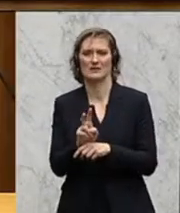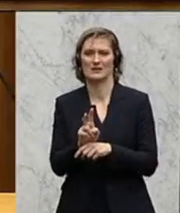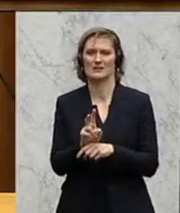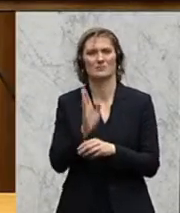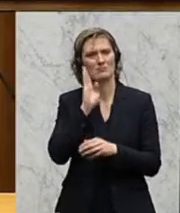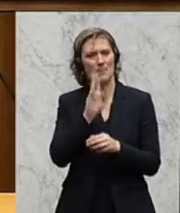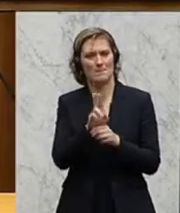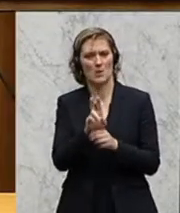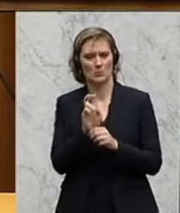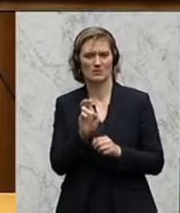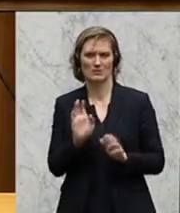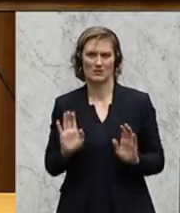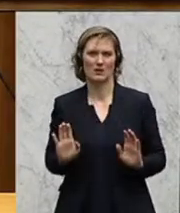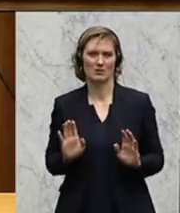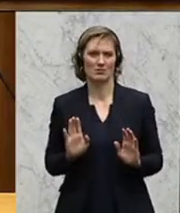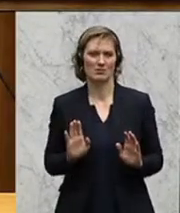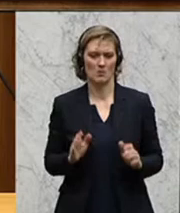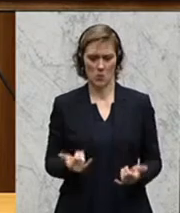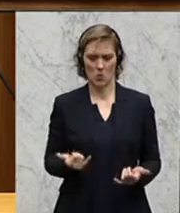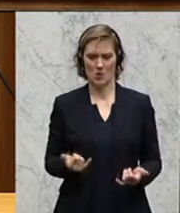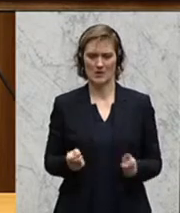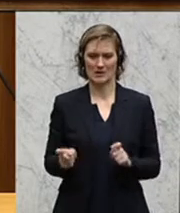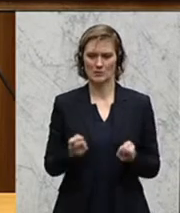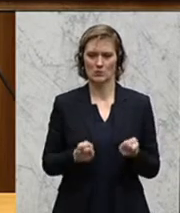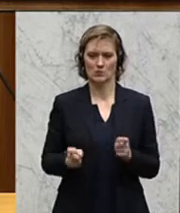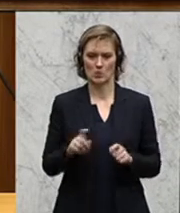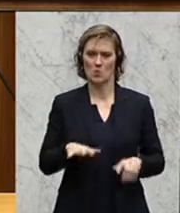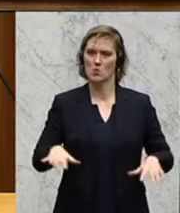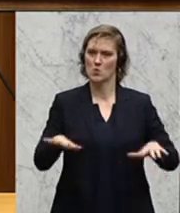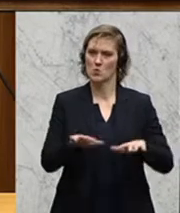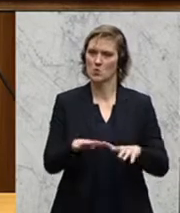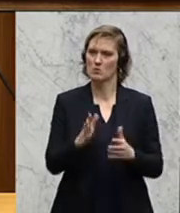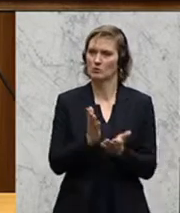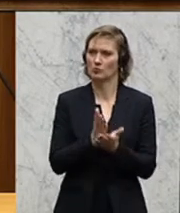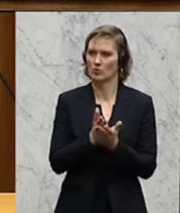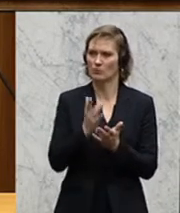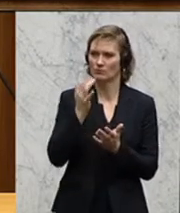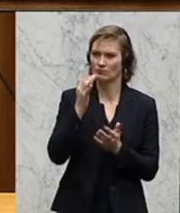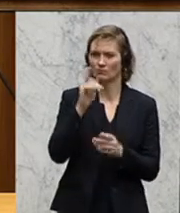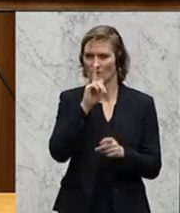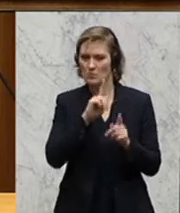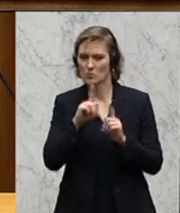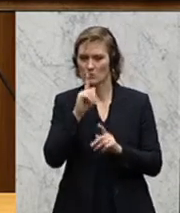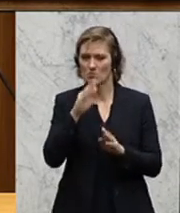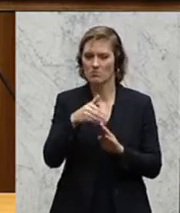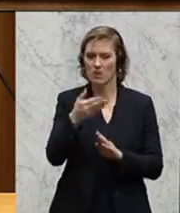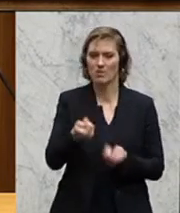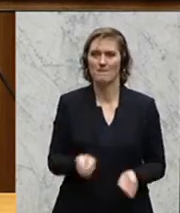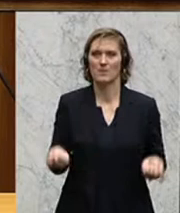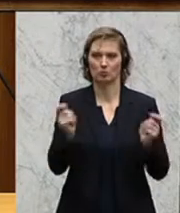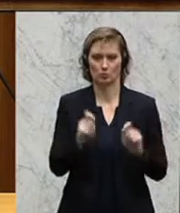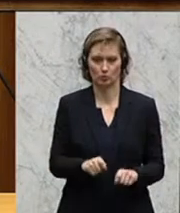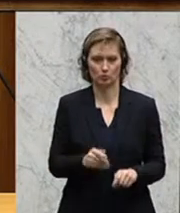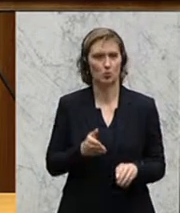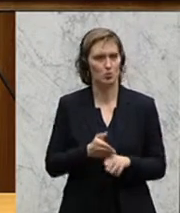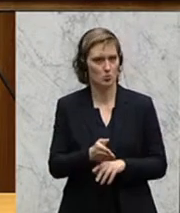zu berücksichtigen. Bei den heutigen Diskussionen, bei dann vermutlich der anschließend folgenden Beschlussfassung